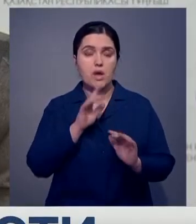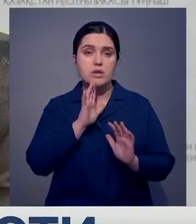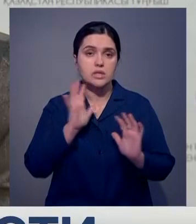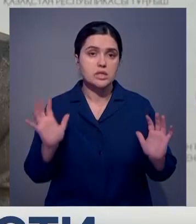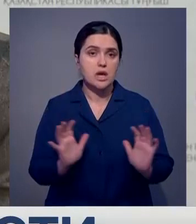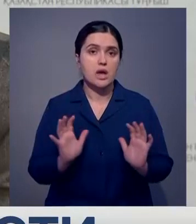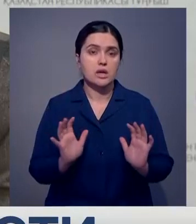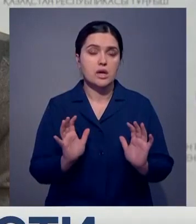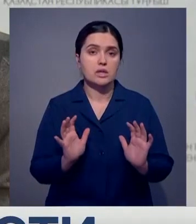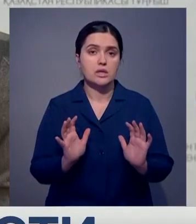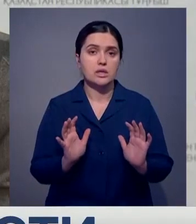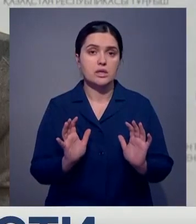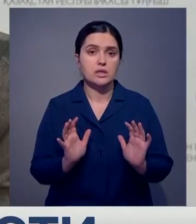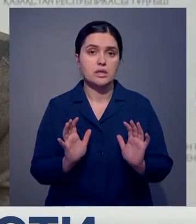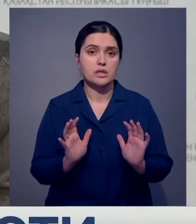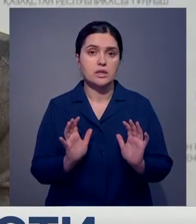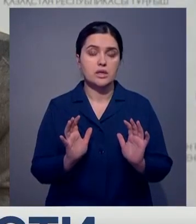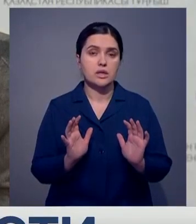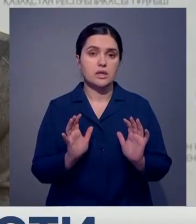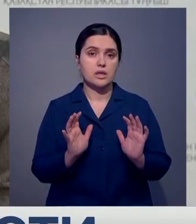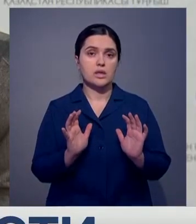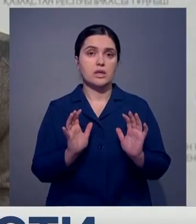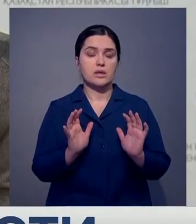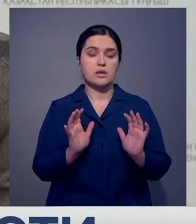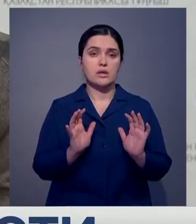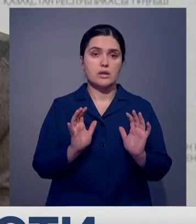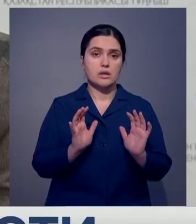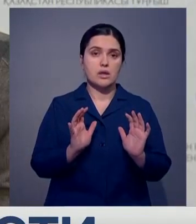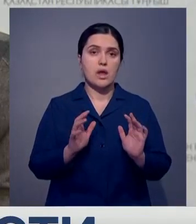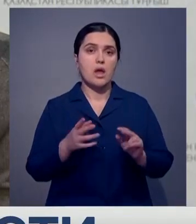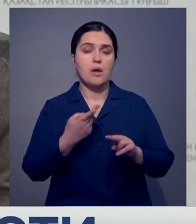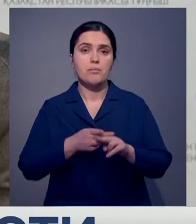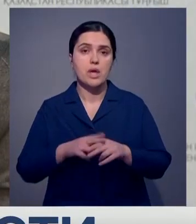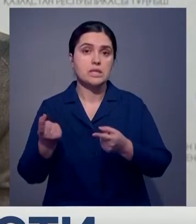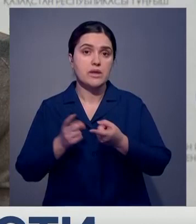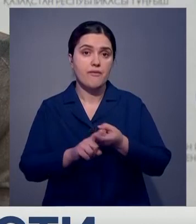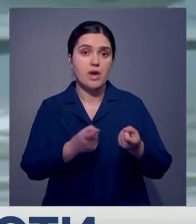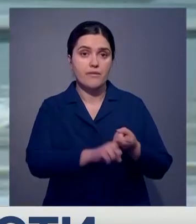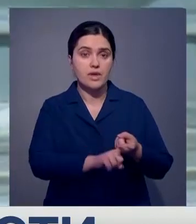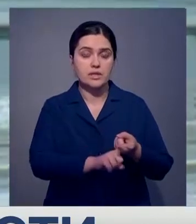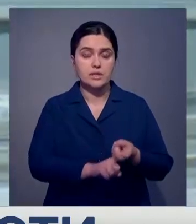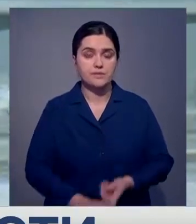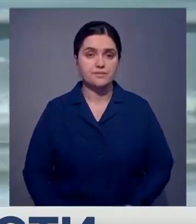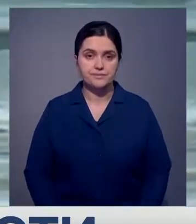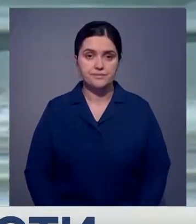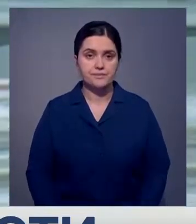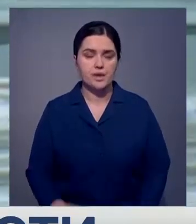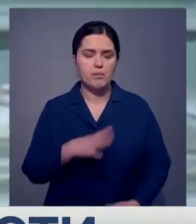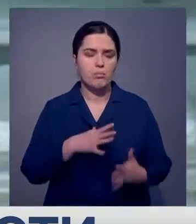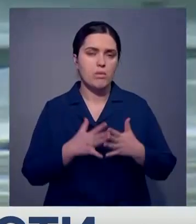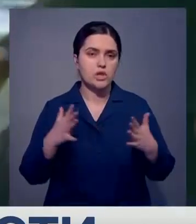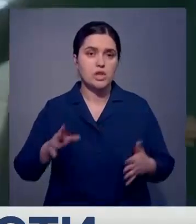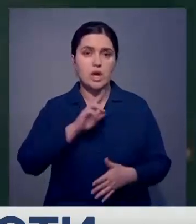хотя бы в минимальном объеме те административно-коммуникационные связи, которые мы наработали. Предстояла большая